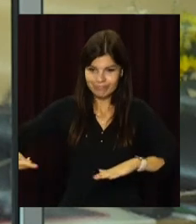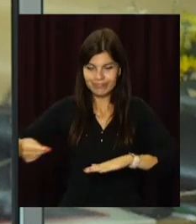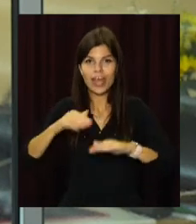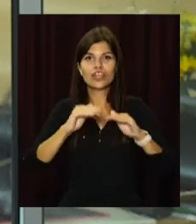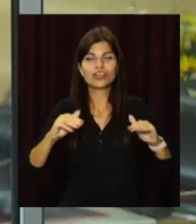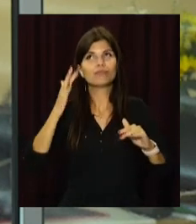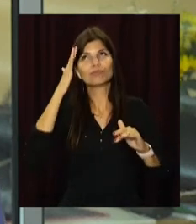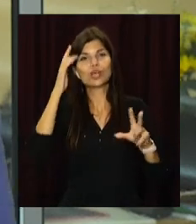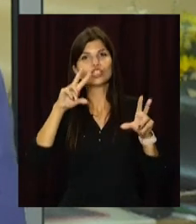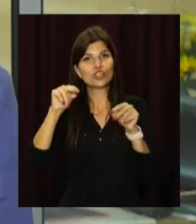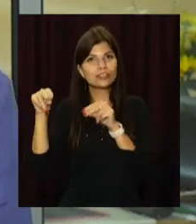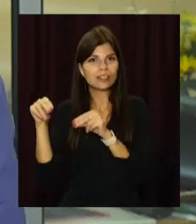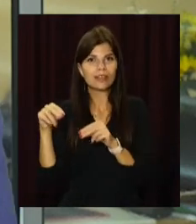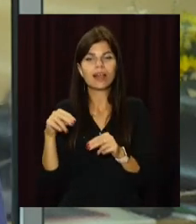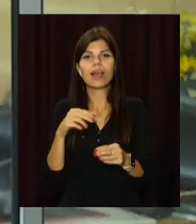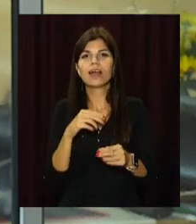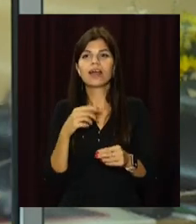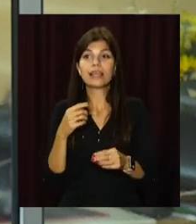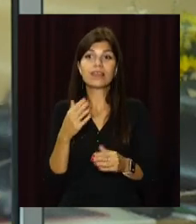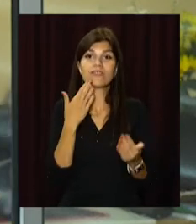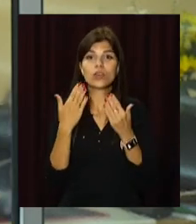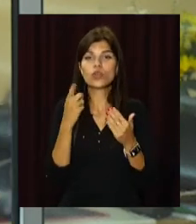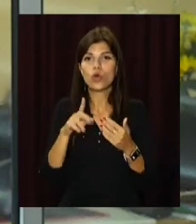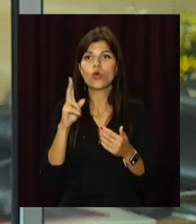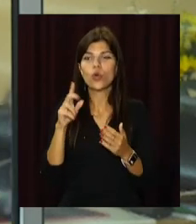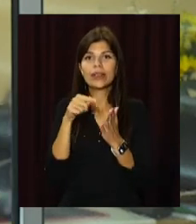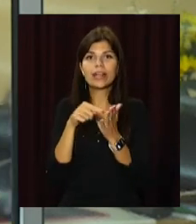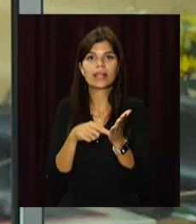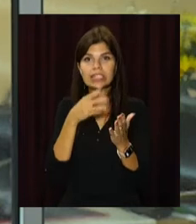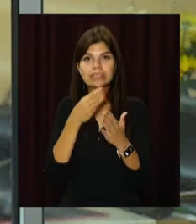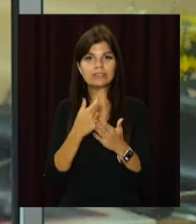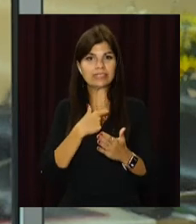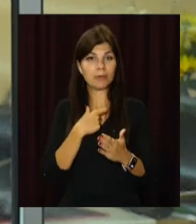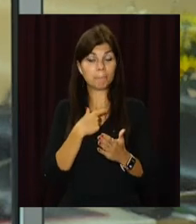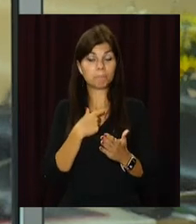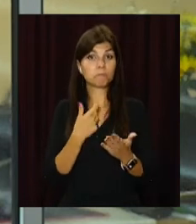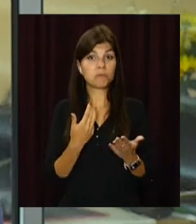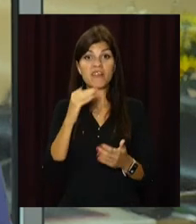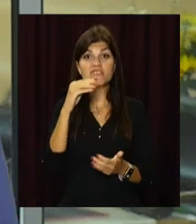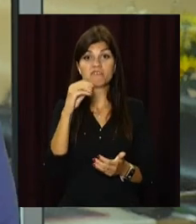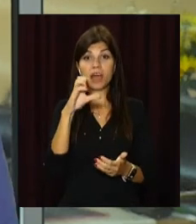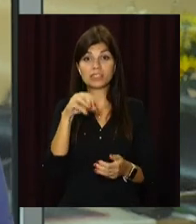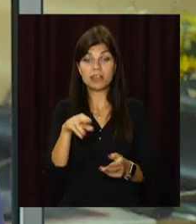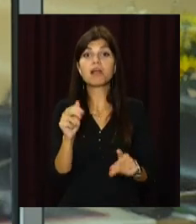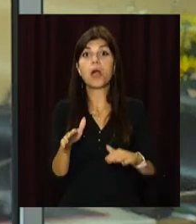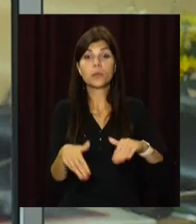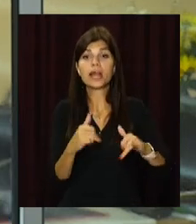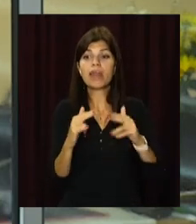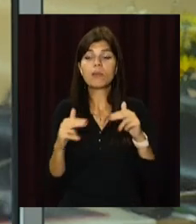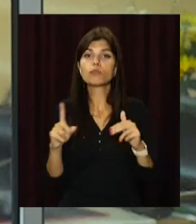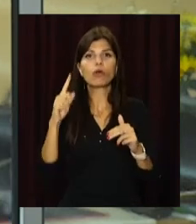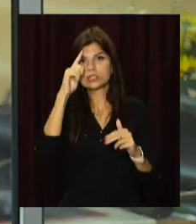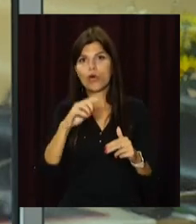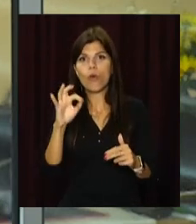та розповідала про своє ставлення до тих, хто ділиться частиною себе. Як пройшов фест та що маленькі